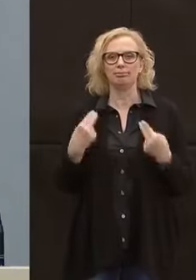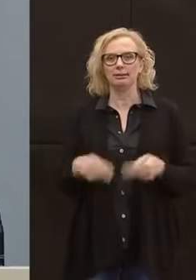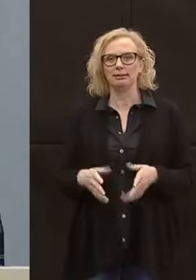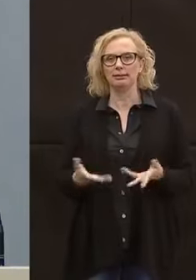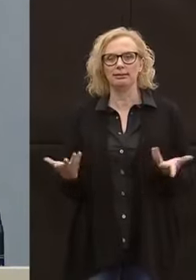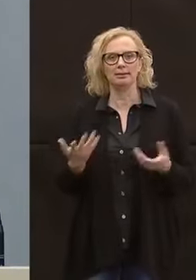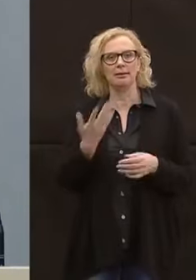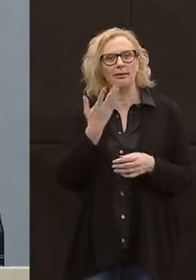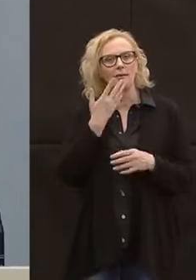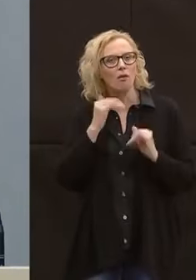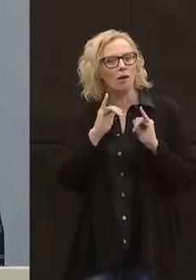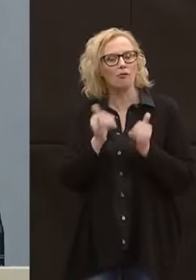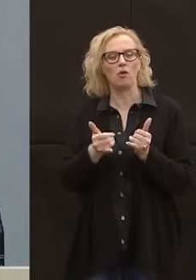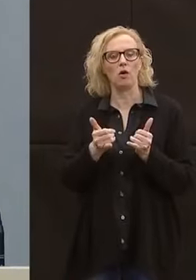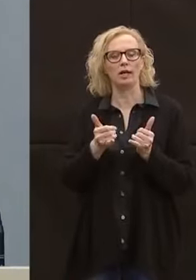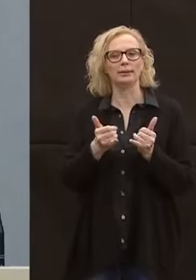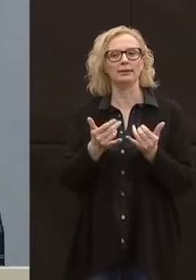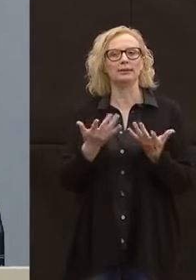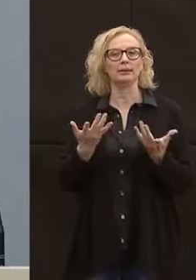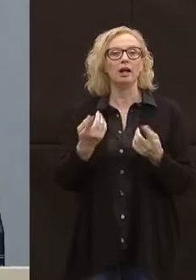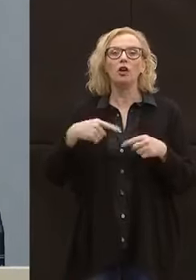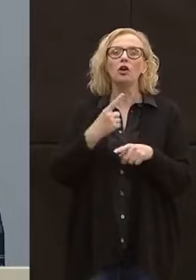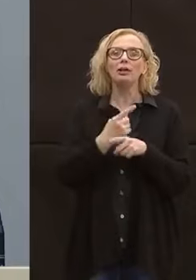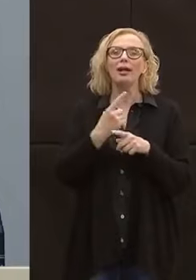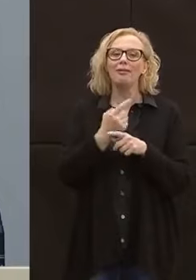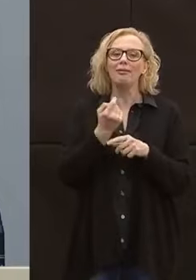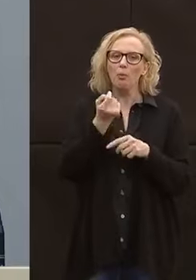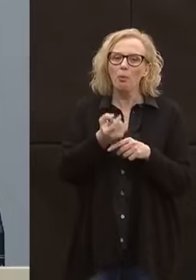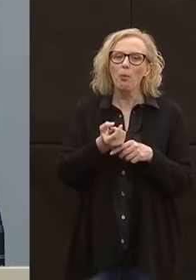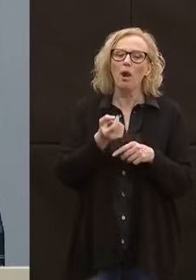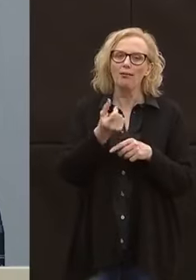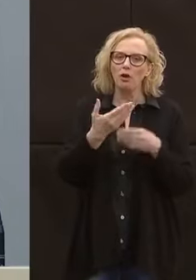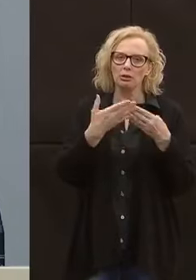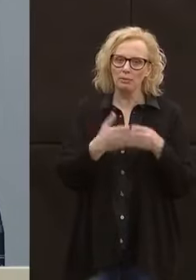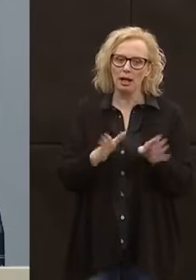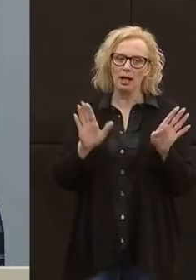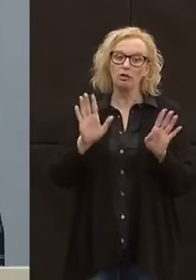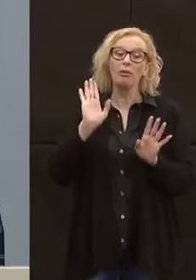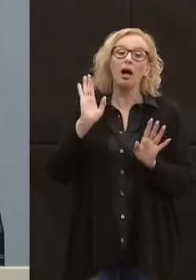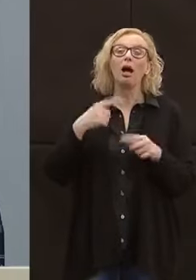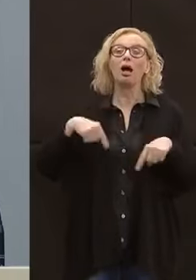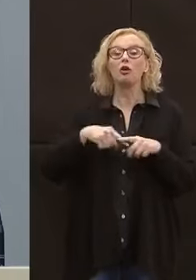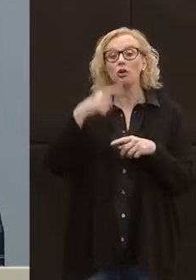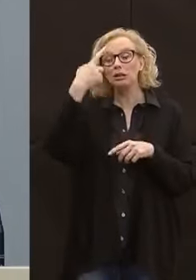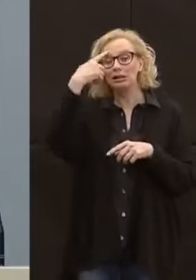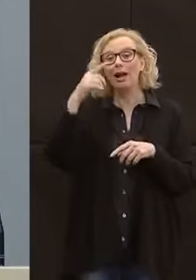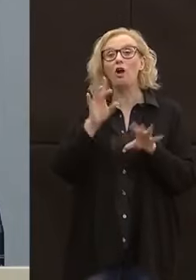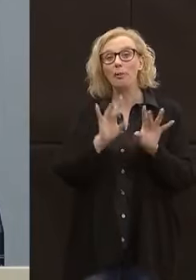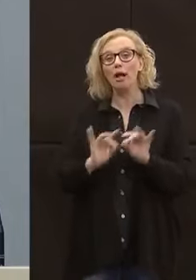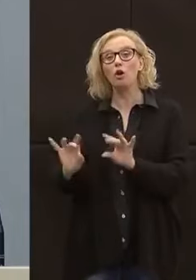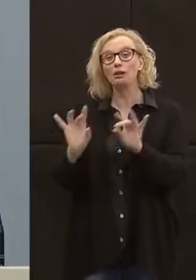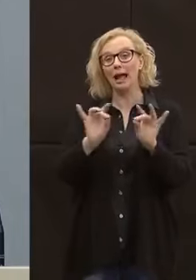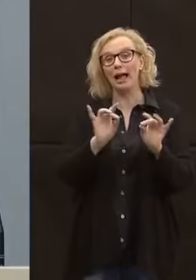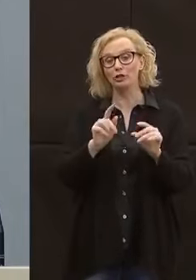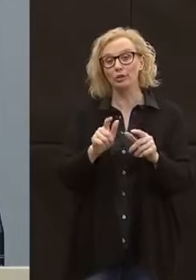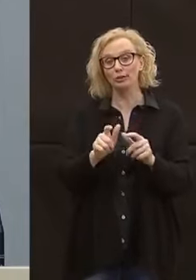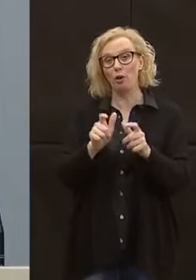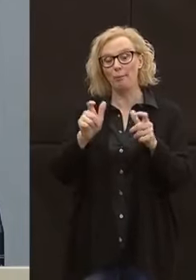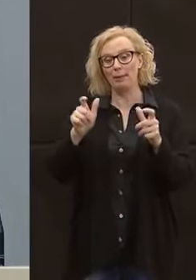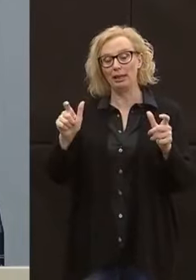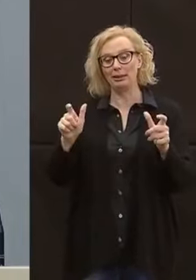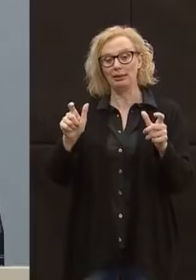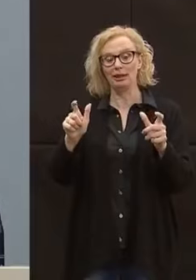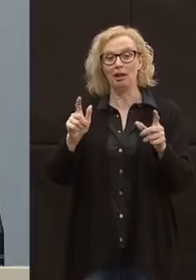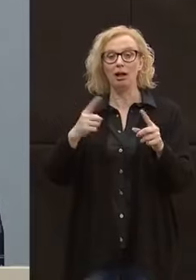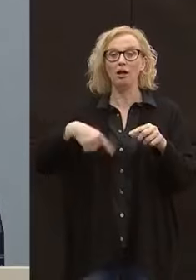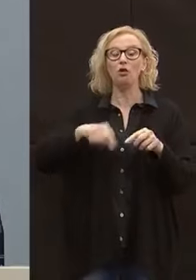aprire anche lì. Però sappiamo che questo avrà comunque un effetto sul contagio. Dovremmo essere in grado di calibrare al